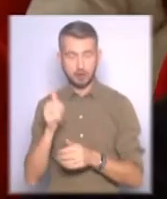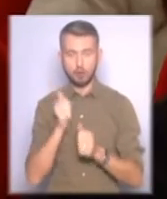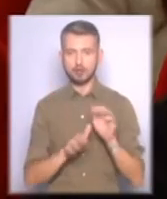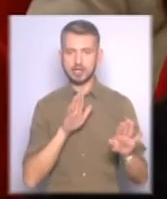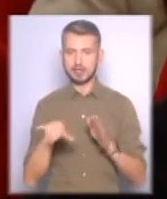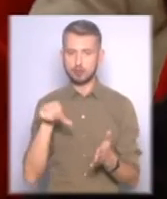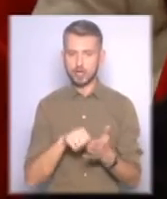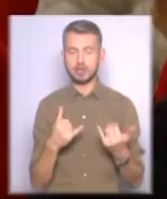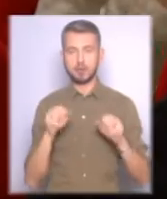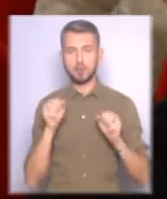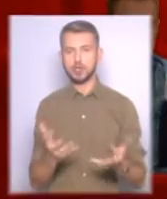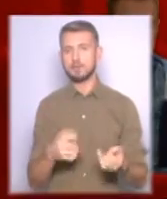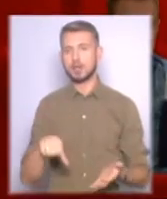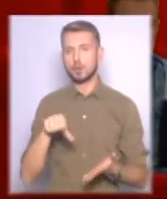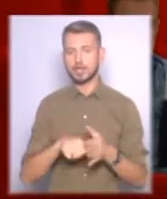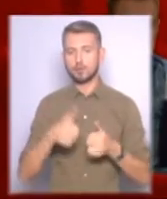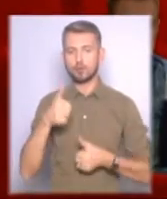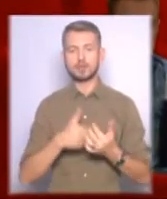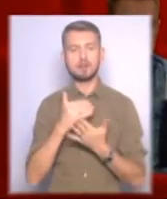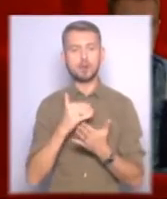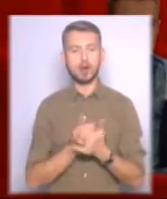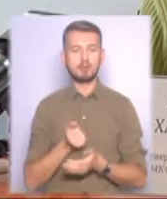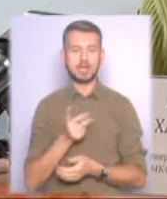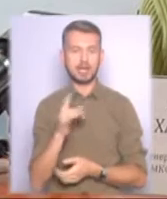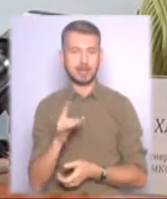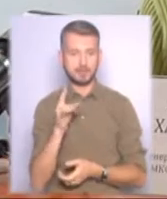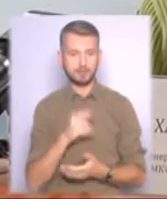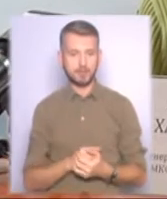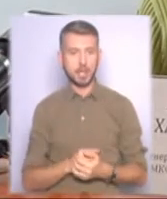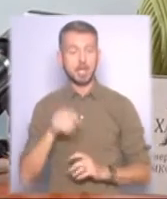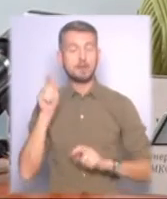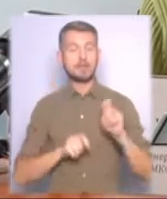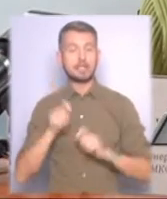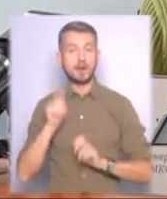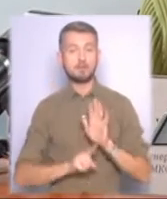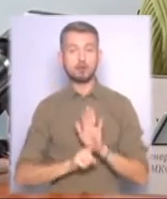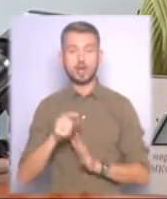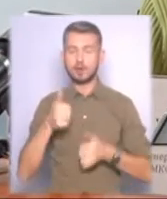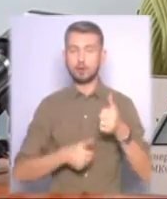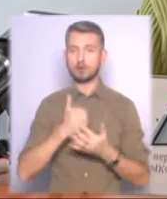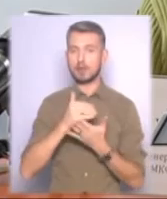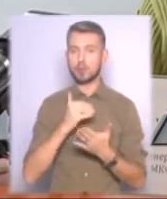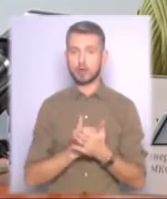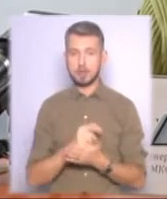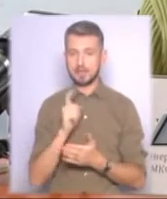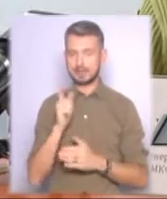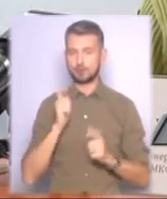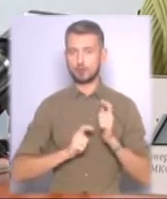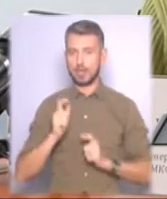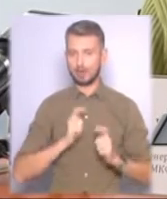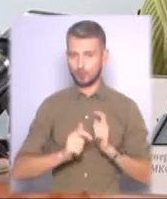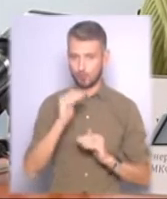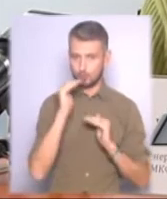-учасник тепер зможе брати участь у конкурсній програмі кілька разів. Фестиваль починається конкурсна програма з студентського